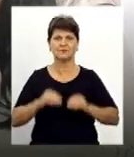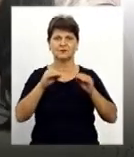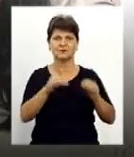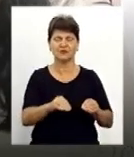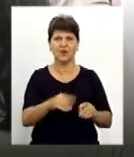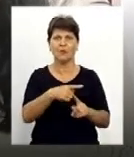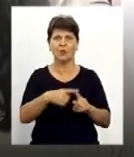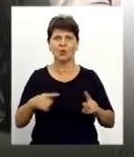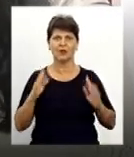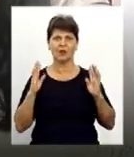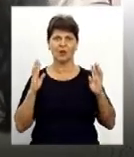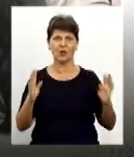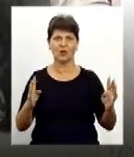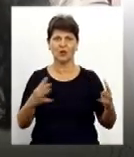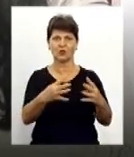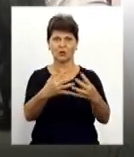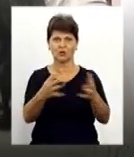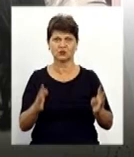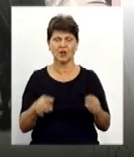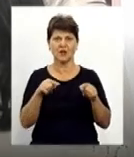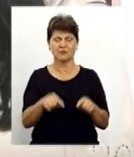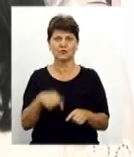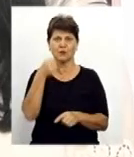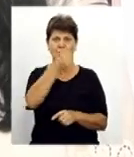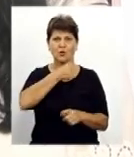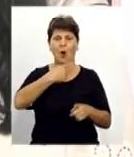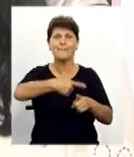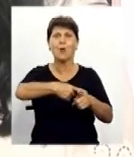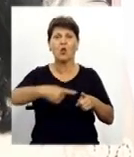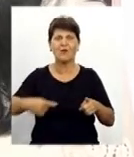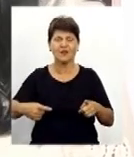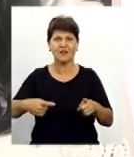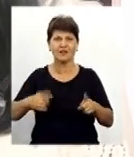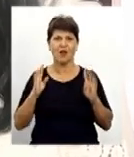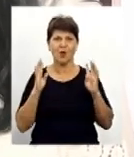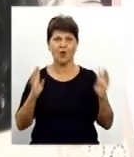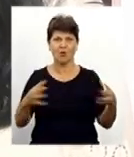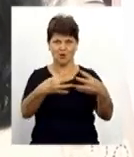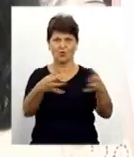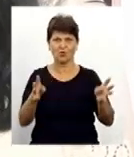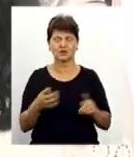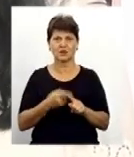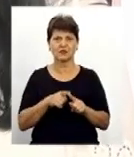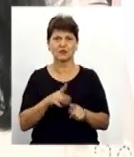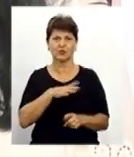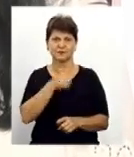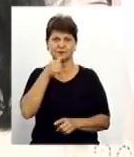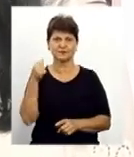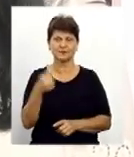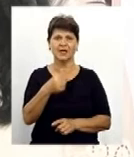огорожі. Цього року виділені кошти ще на встановлення половини огорожі. Минулому році було встановлено 34